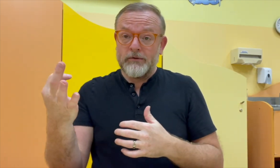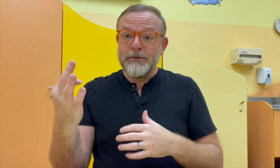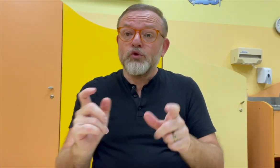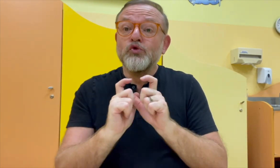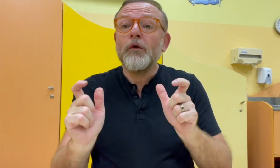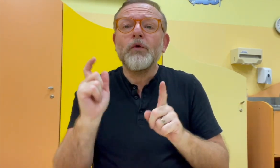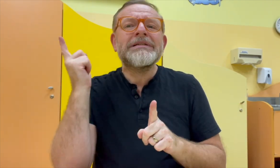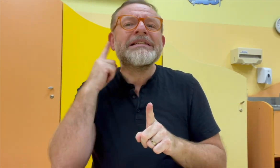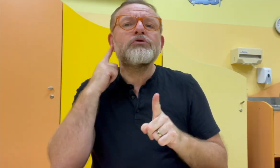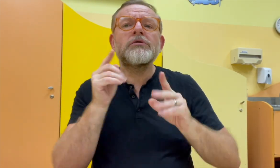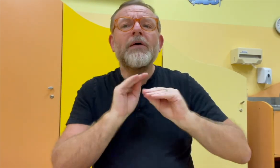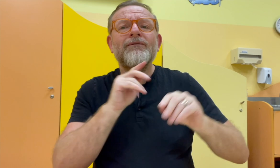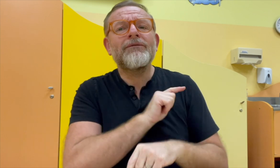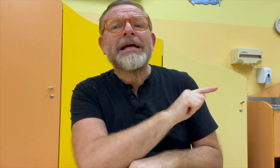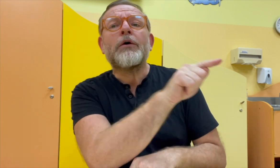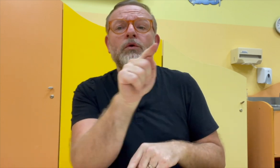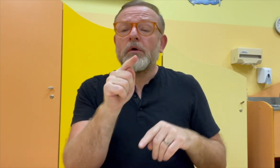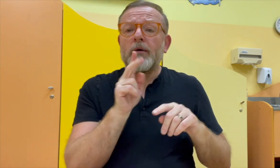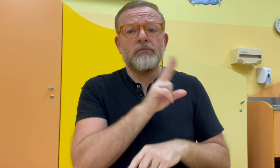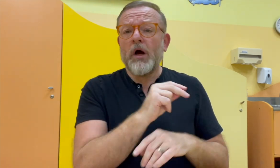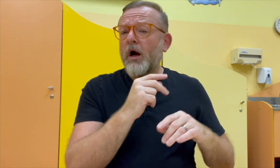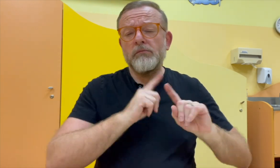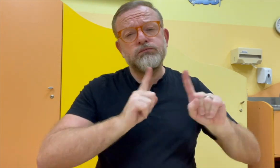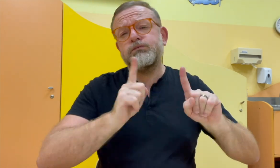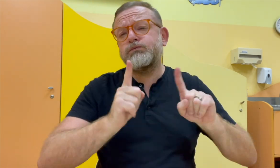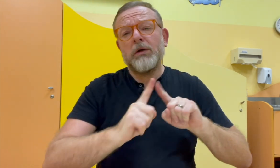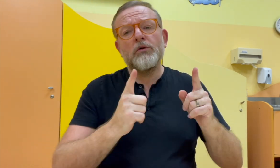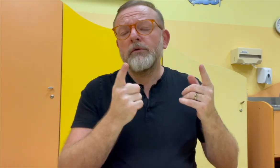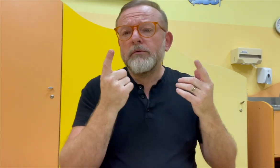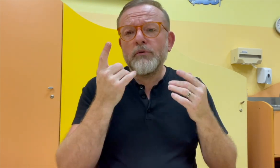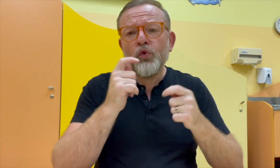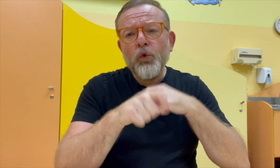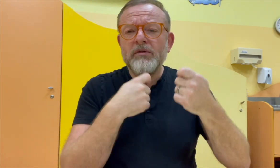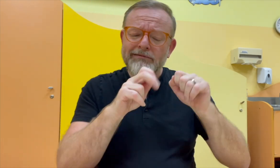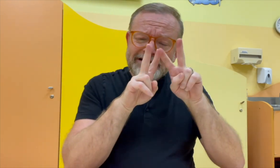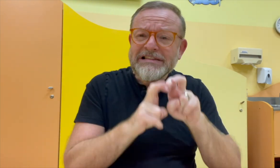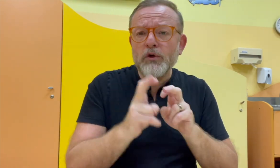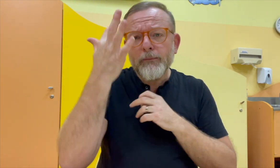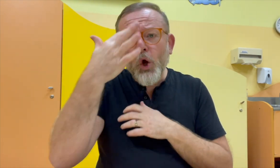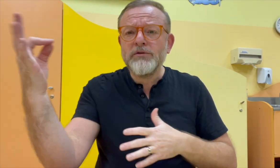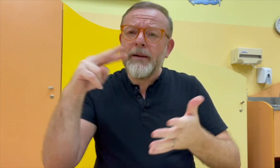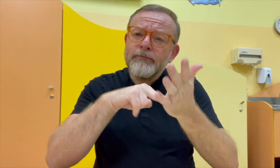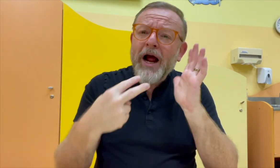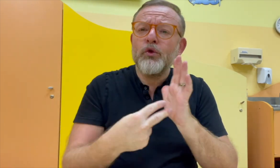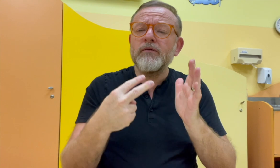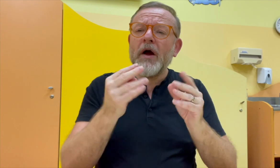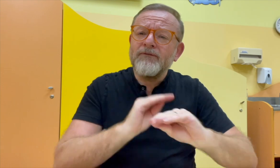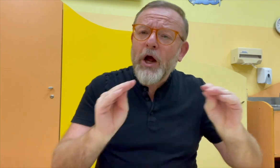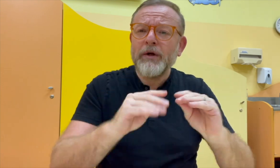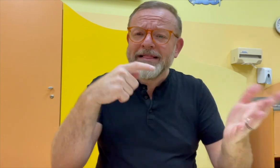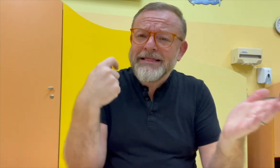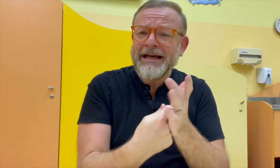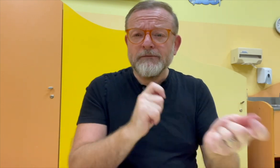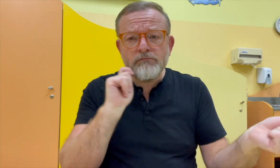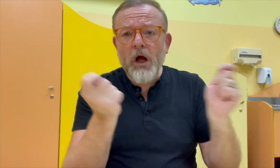důležité šířit informace o našich moderních a nových metodách. Ve vzdělávání slyšících žáků jde